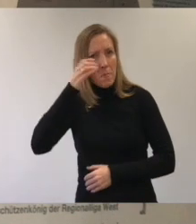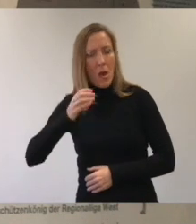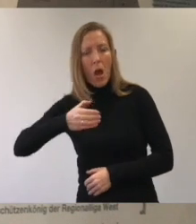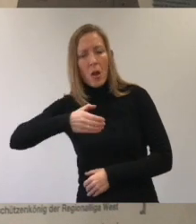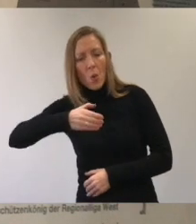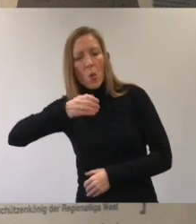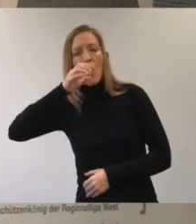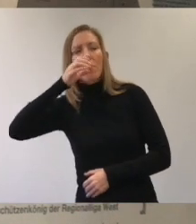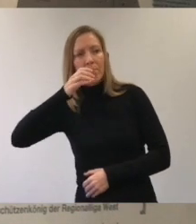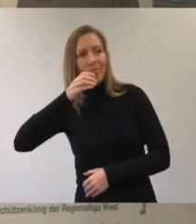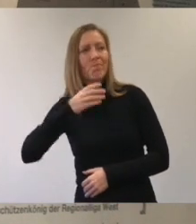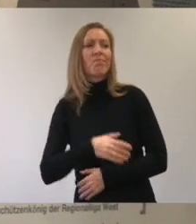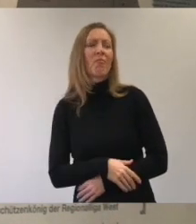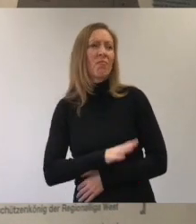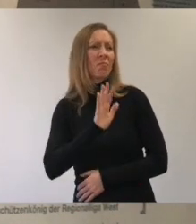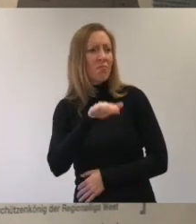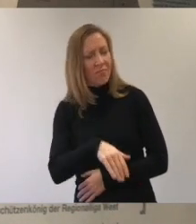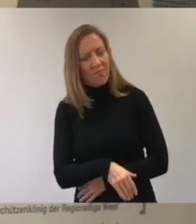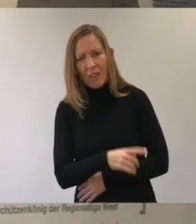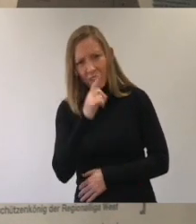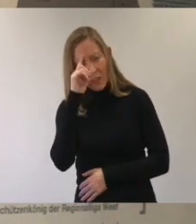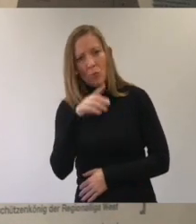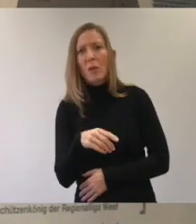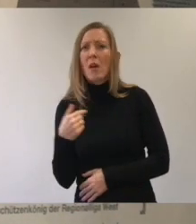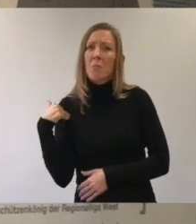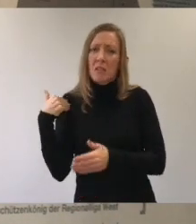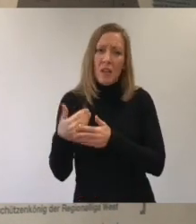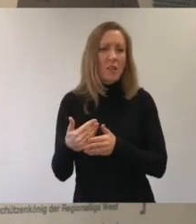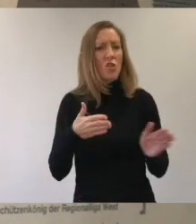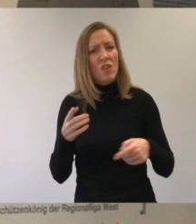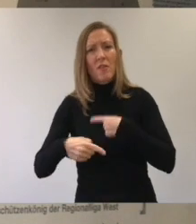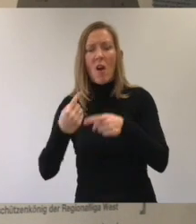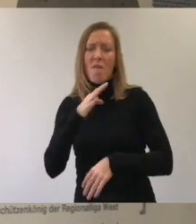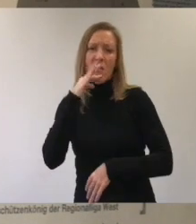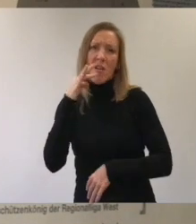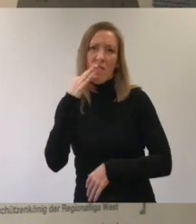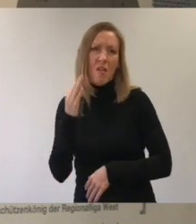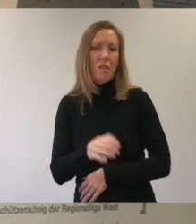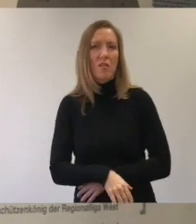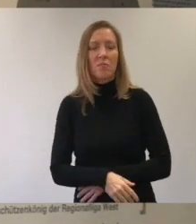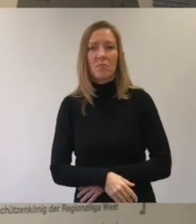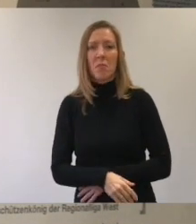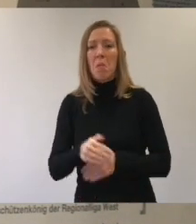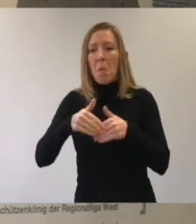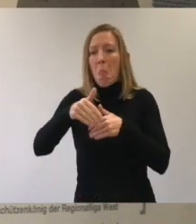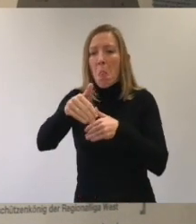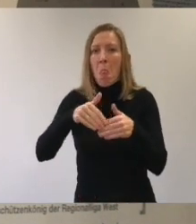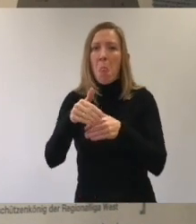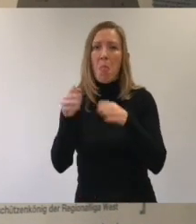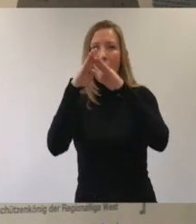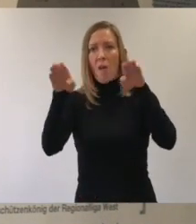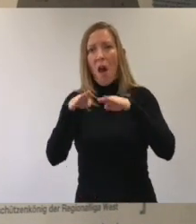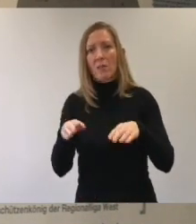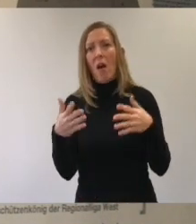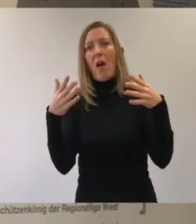einen Schluck von seinem Bier. Er sagt, ach Dirk, ist alles blöd gelaufen in den letzten Wochen. Und jetzt sind es nur noch